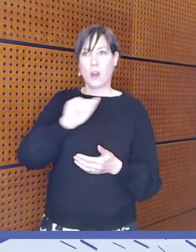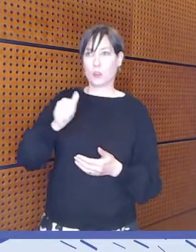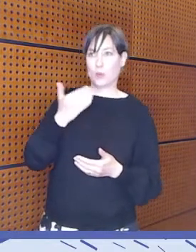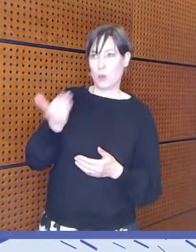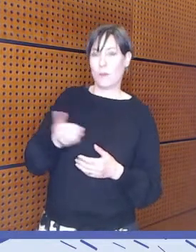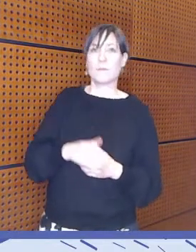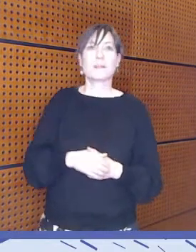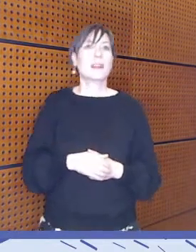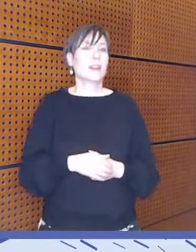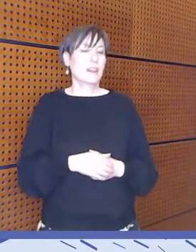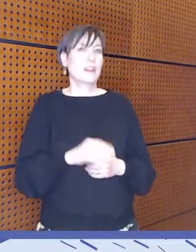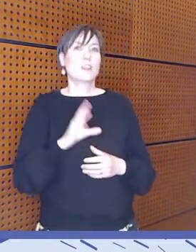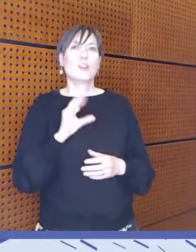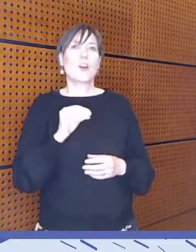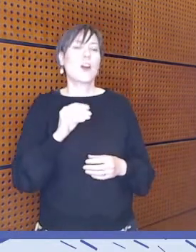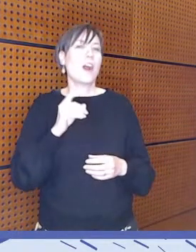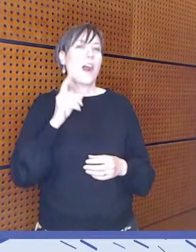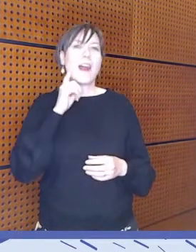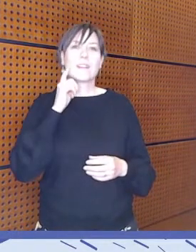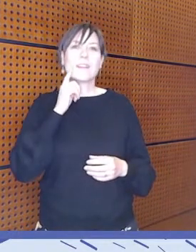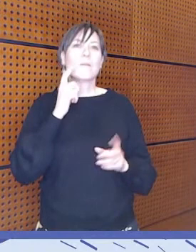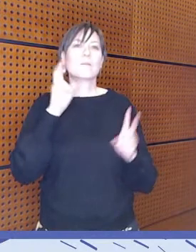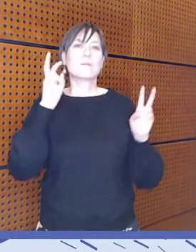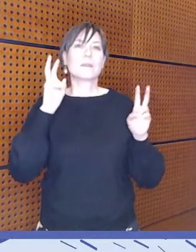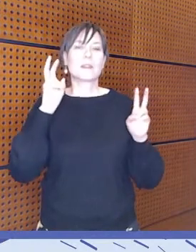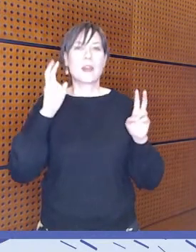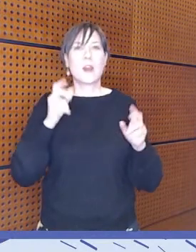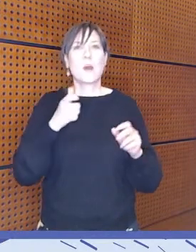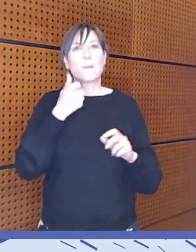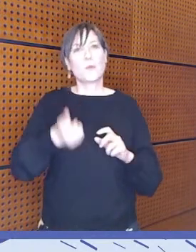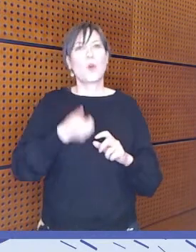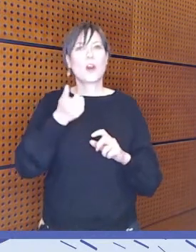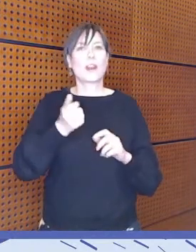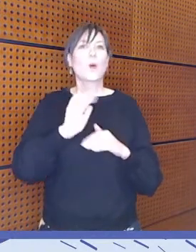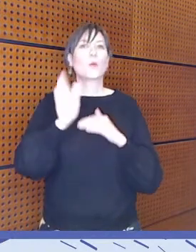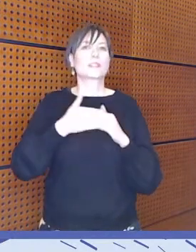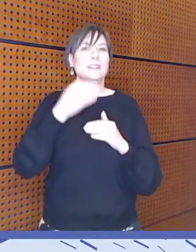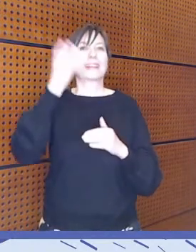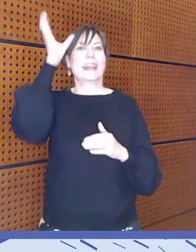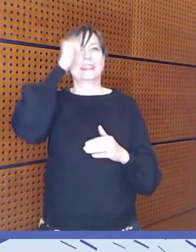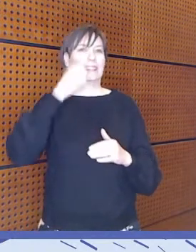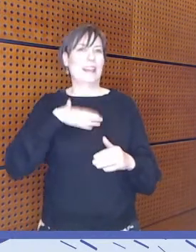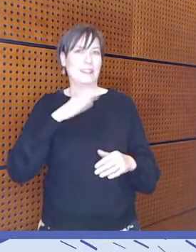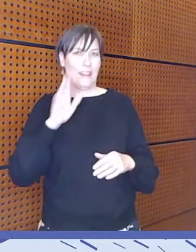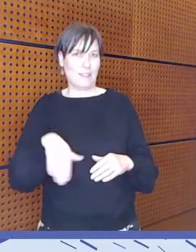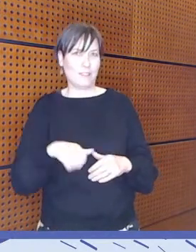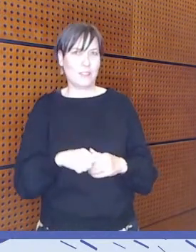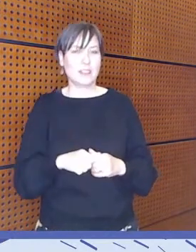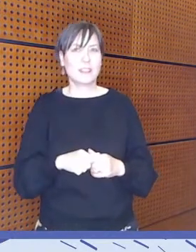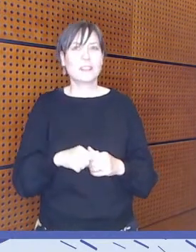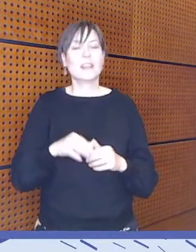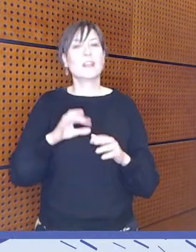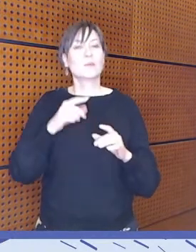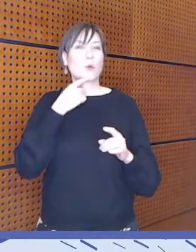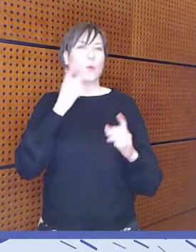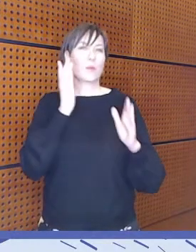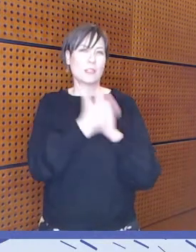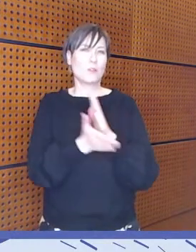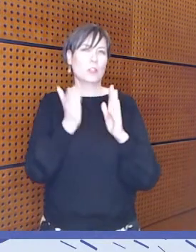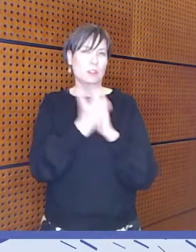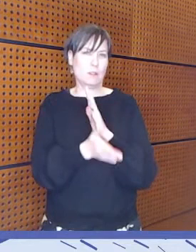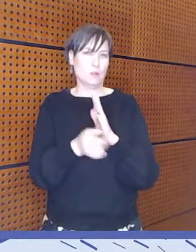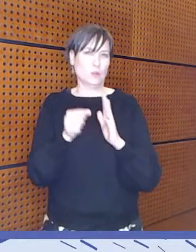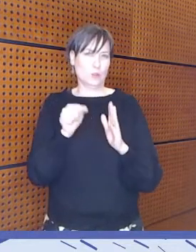kommentoida, että ei aina tarvitse keksiä pyörää. Ja jos me puhutaan vaikka kognitiivisesta saavutettavuudesta, mitä on paljon tehty jo